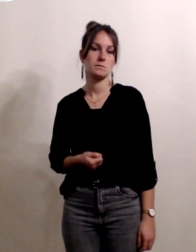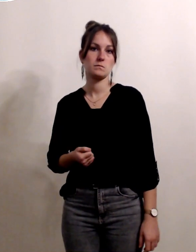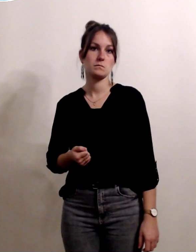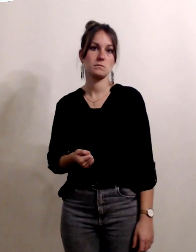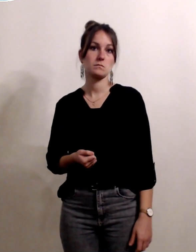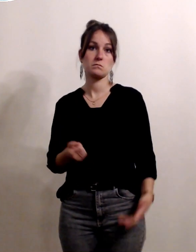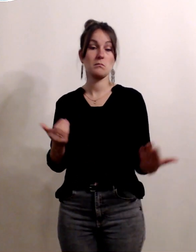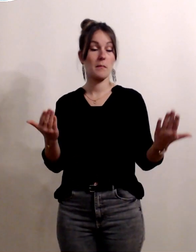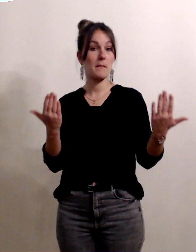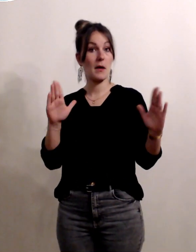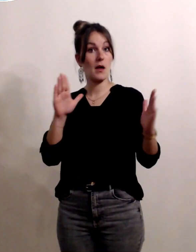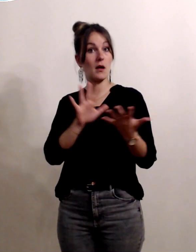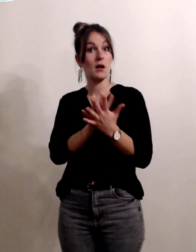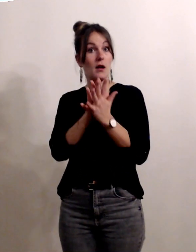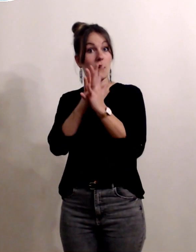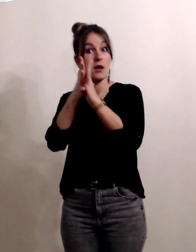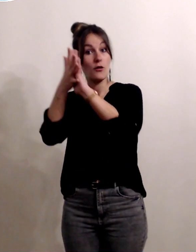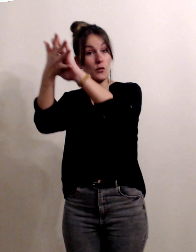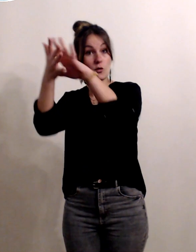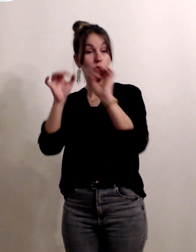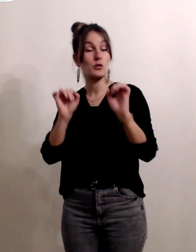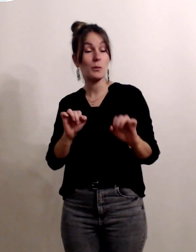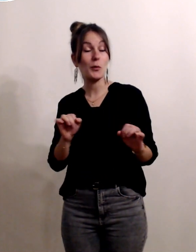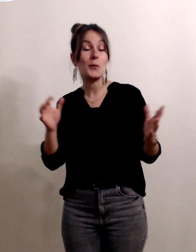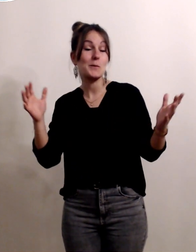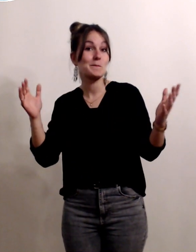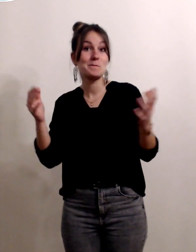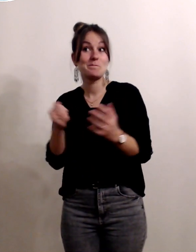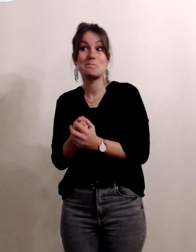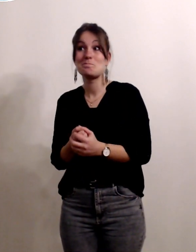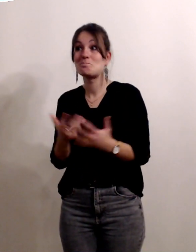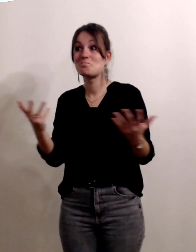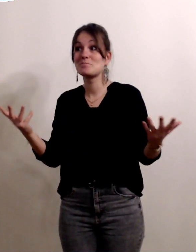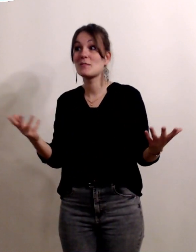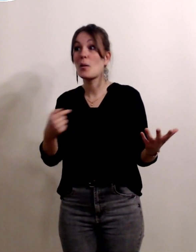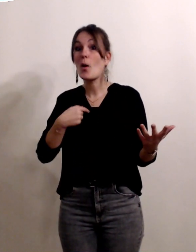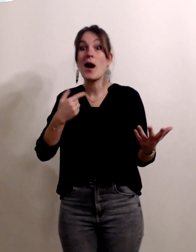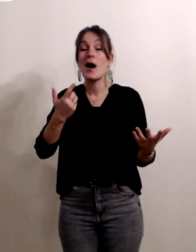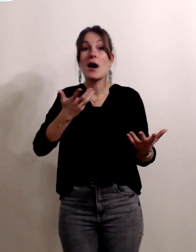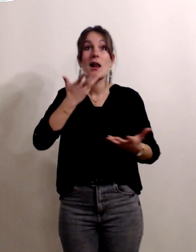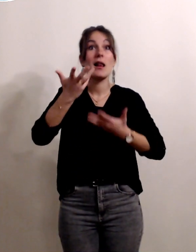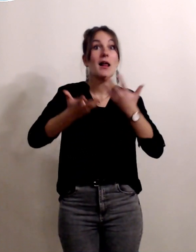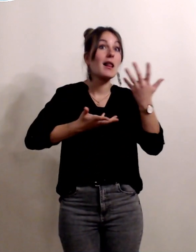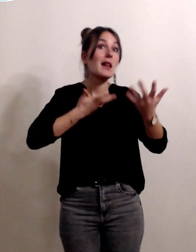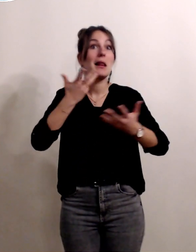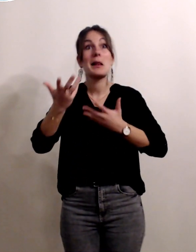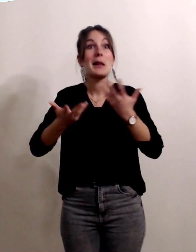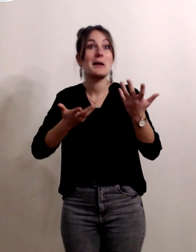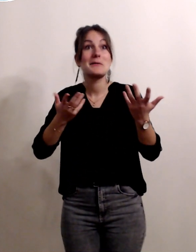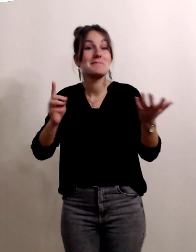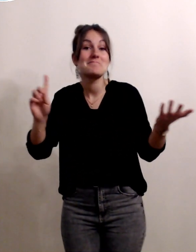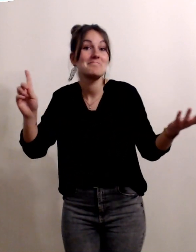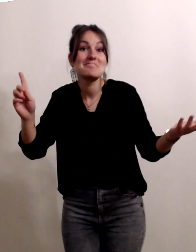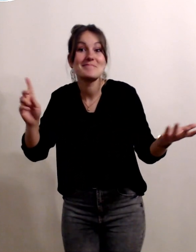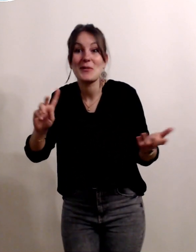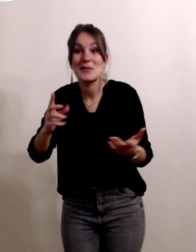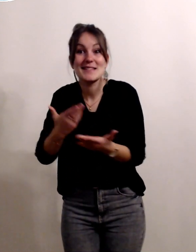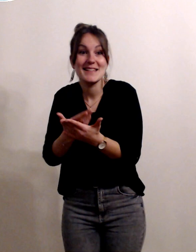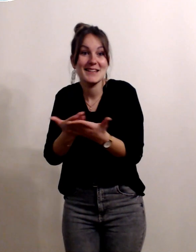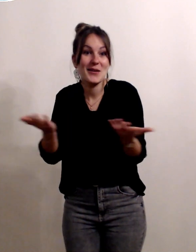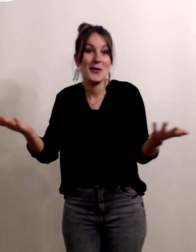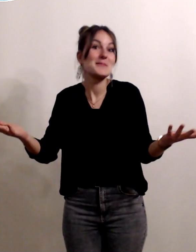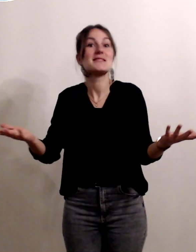et il ne demande qu'à évoluer je ne pas vous raconter l'avis vous savez que c'est une question d